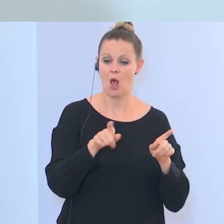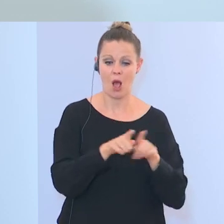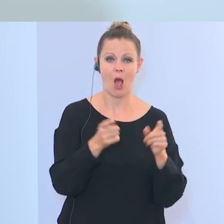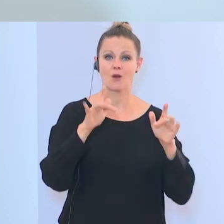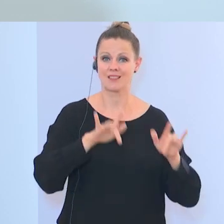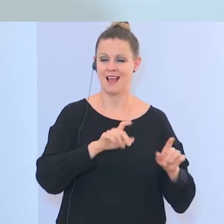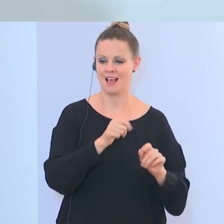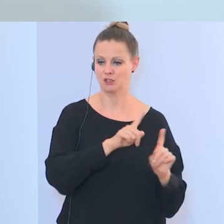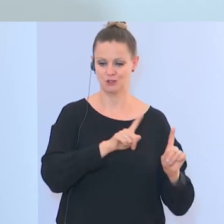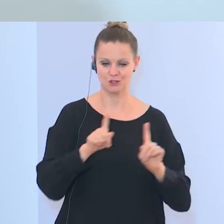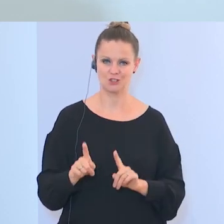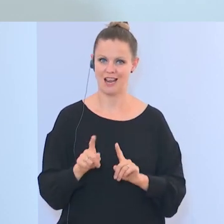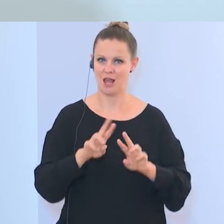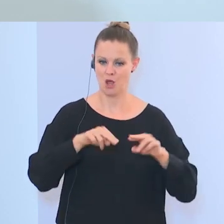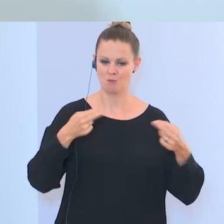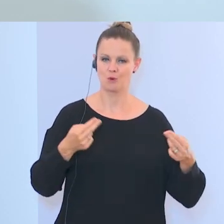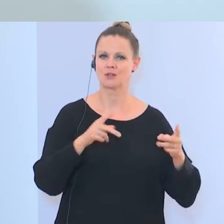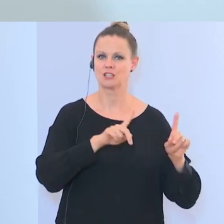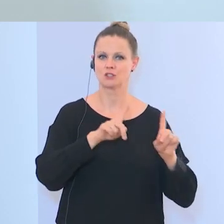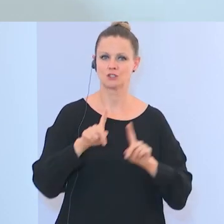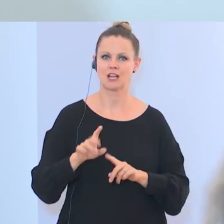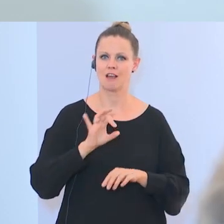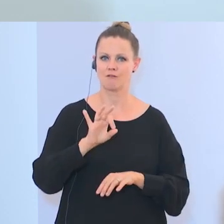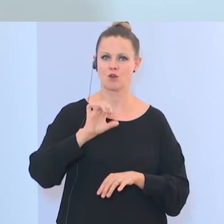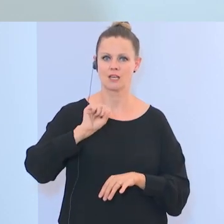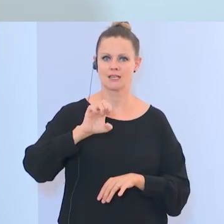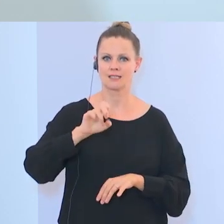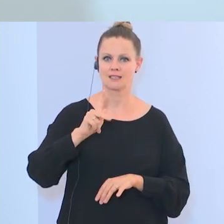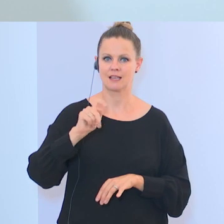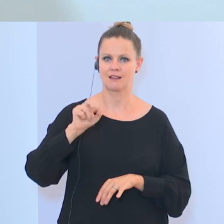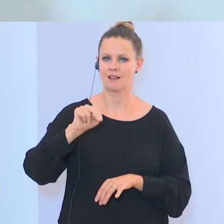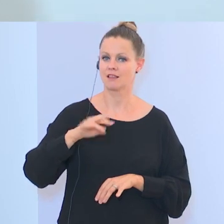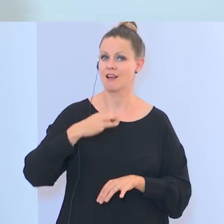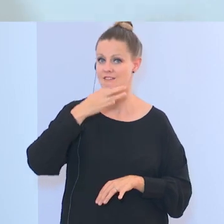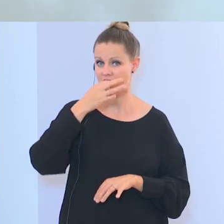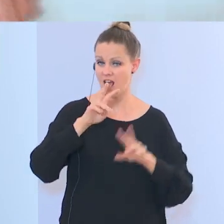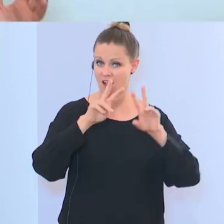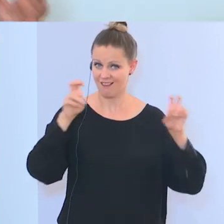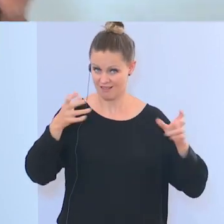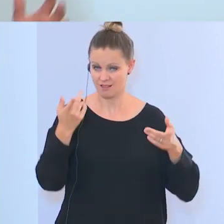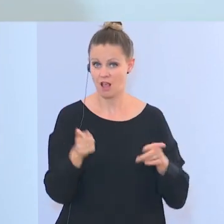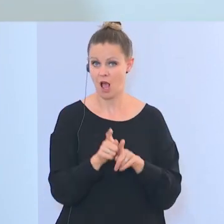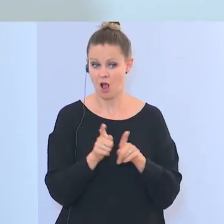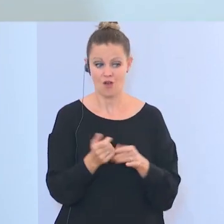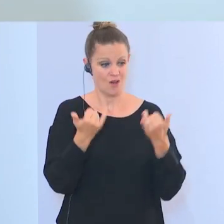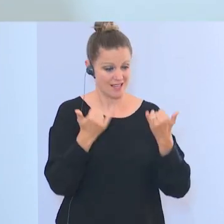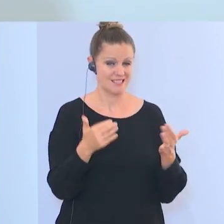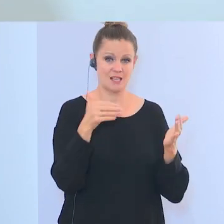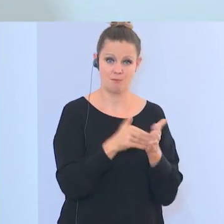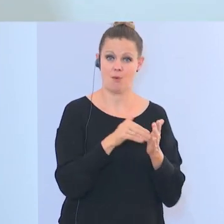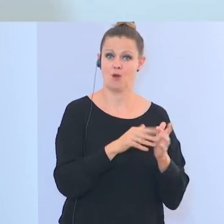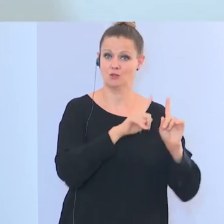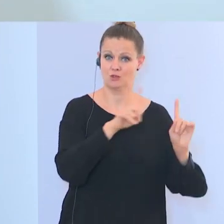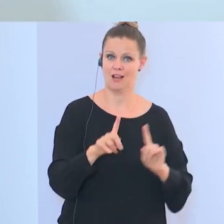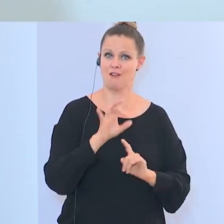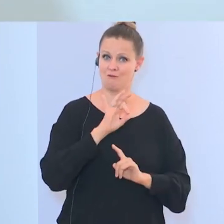wie die Bundesstelle für Sektenfragen, die sich diese Schnittstellen ansieht und jetzt braucht es eine Stelle für das Phänomen